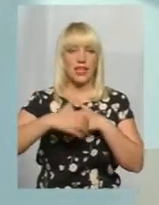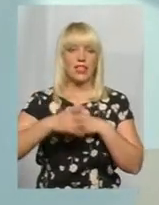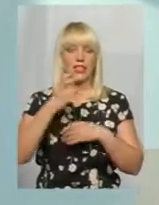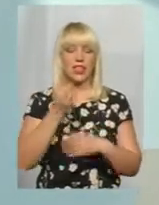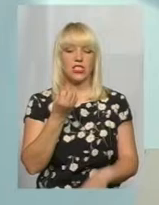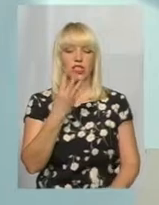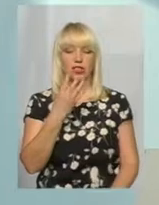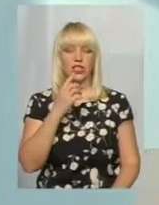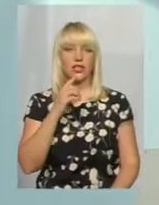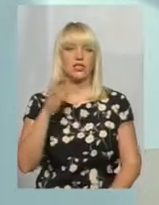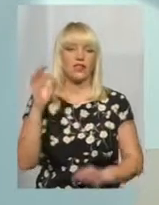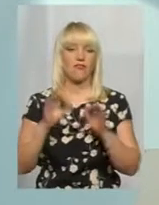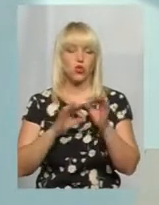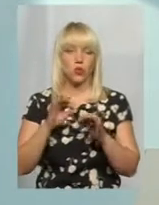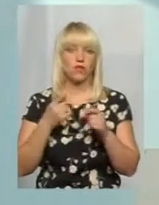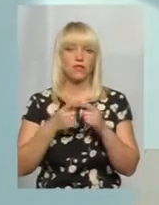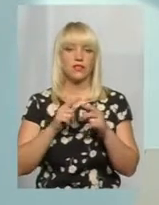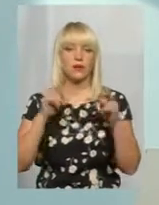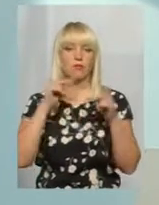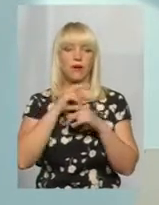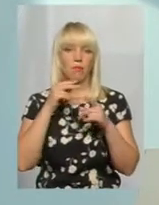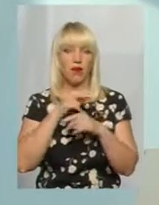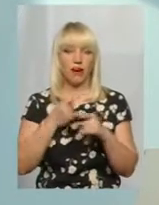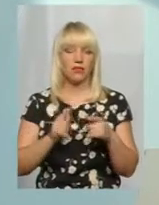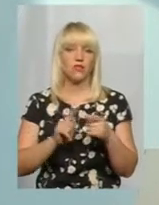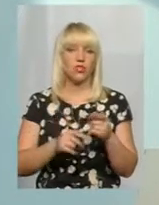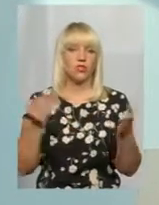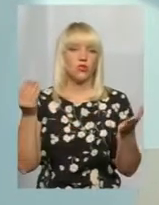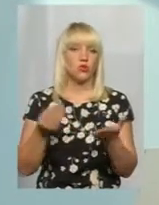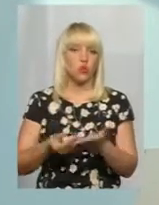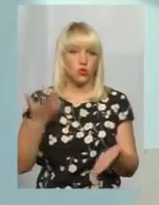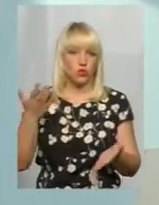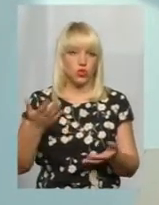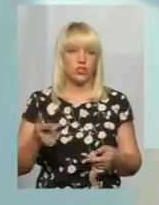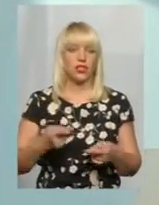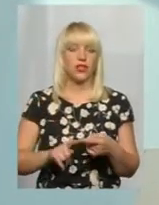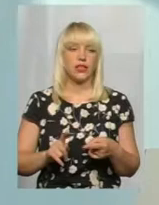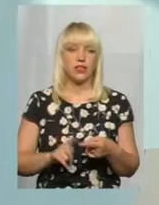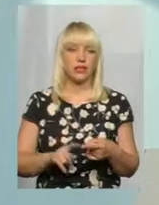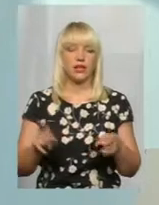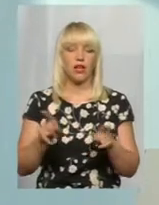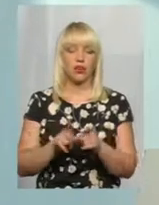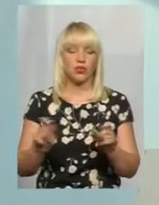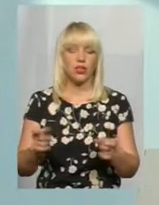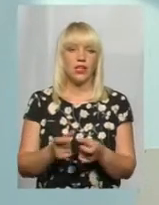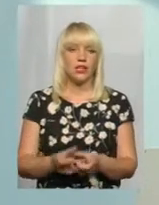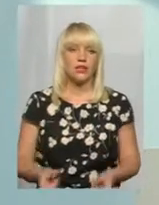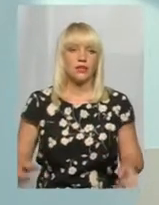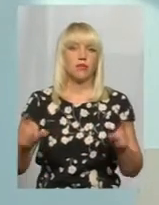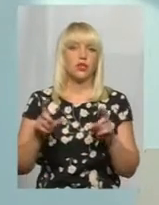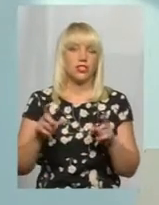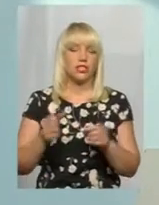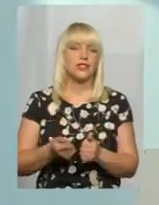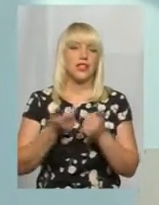% ці препарати здорожчали. Відповідно, в бюджеті це теж не було передбачено. Збільшилась кількість пацієнтів,